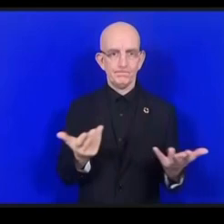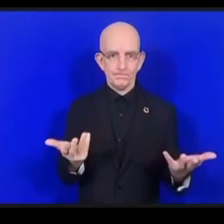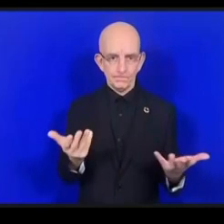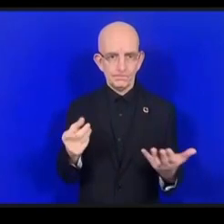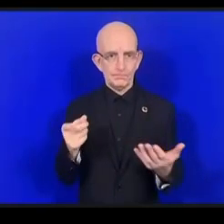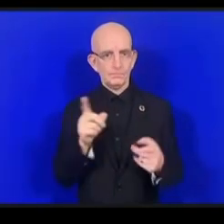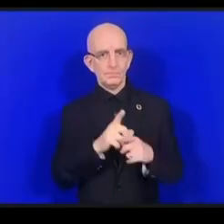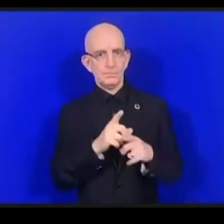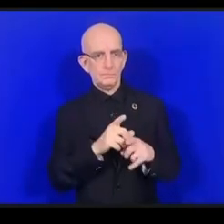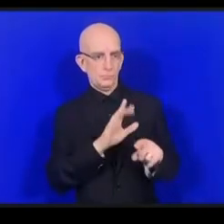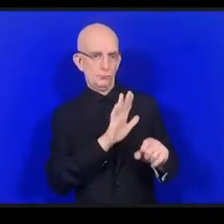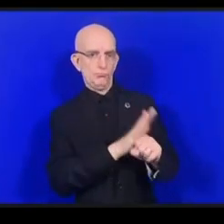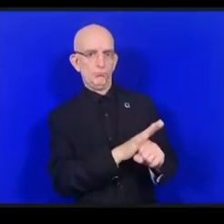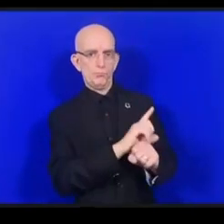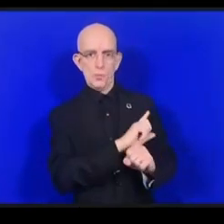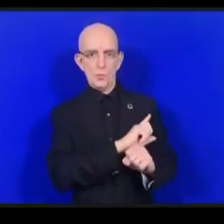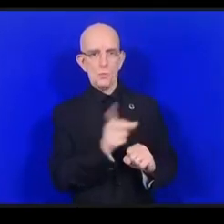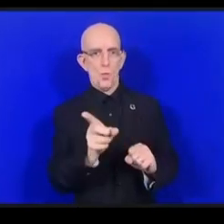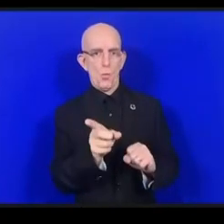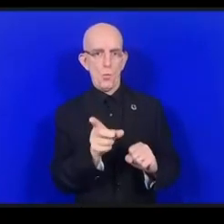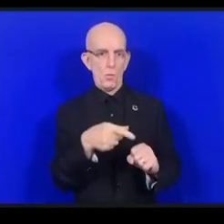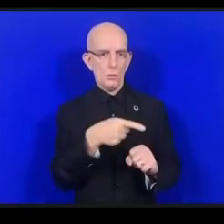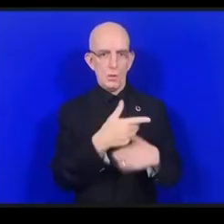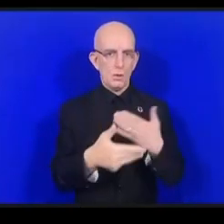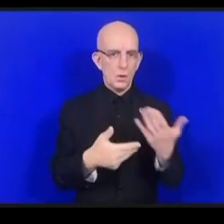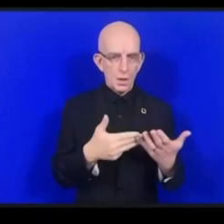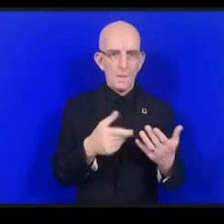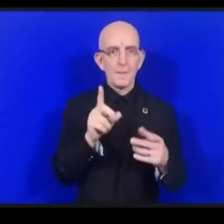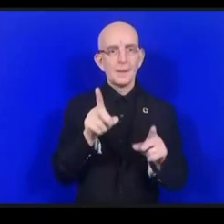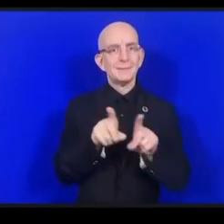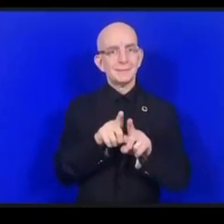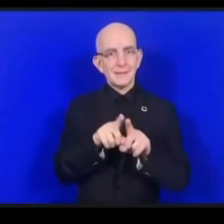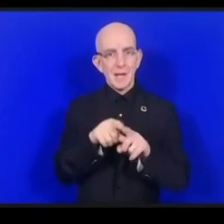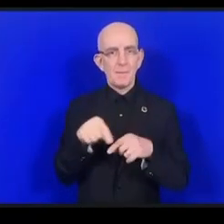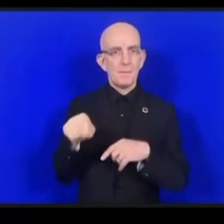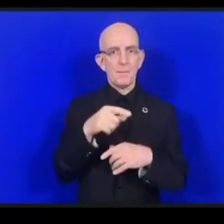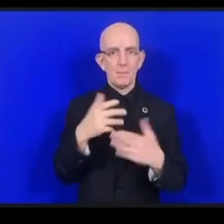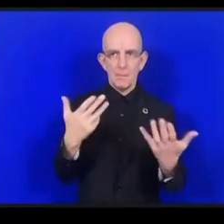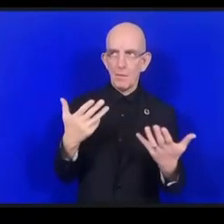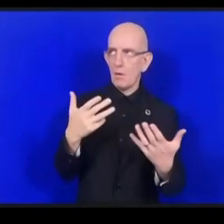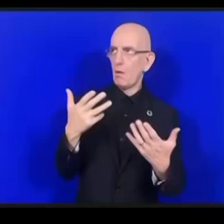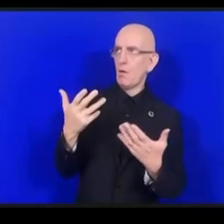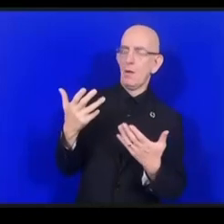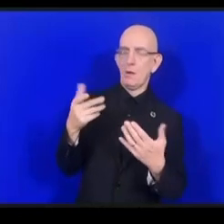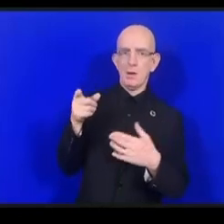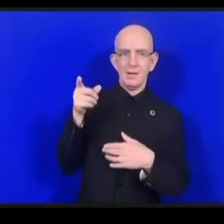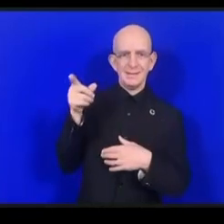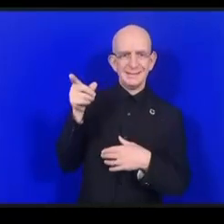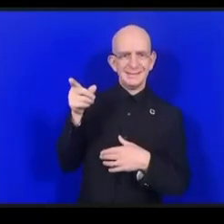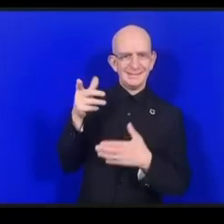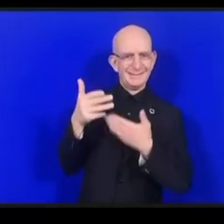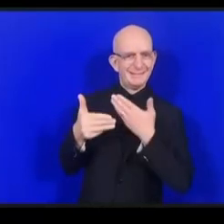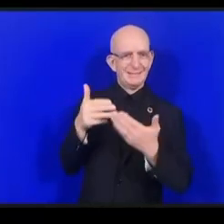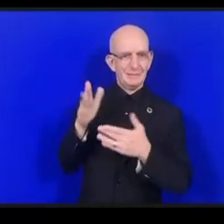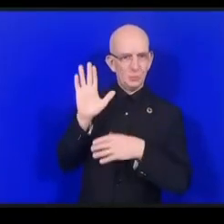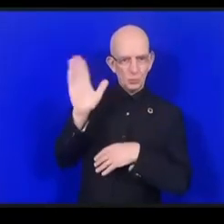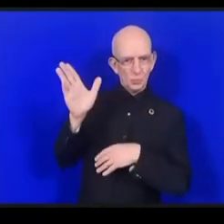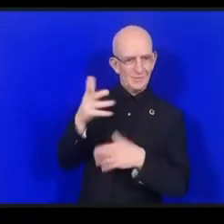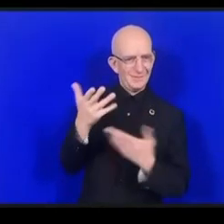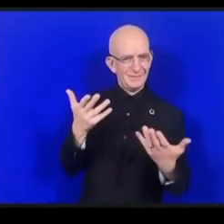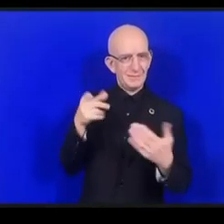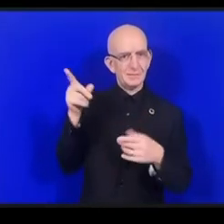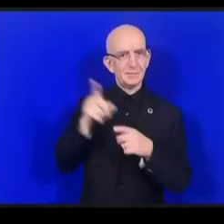وتجرم بعض الأنشطة التي يقوم بها الشباب عندما